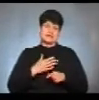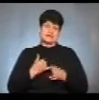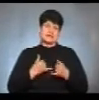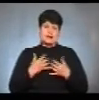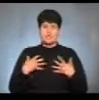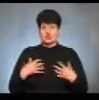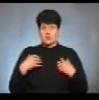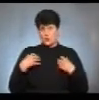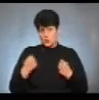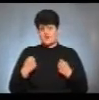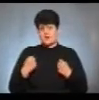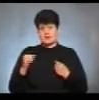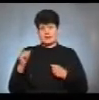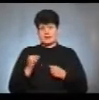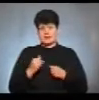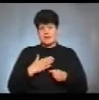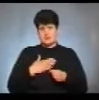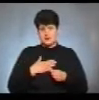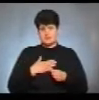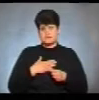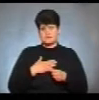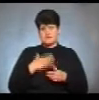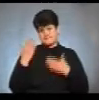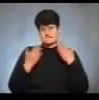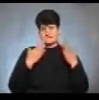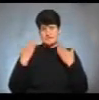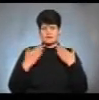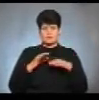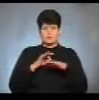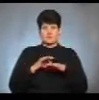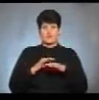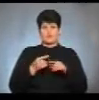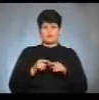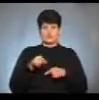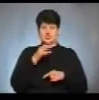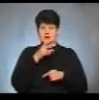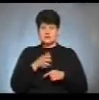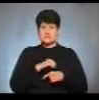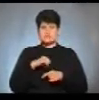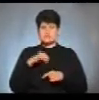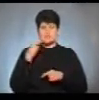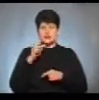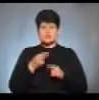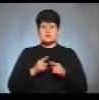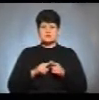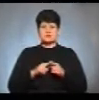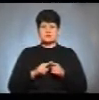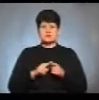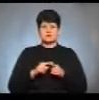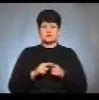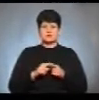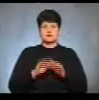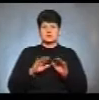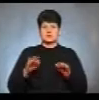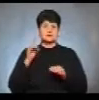'я. І для мене весело проводити тут час. Саме краще – це з вадами слуху відметали